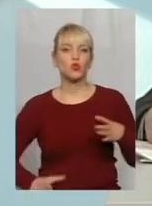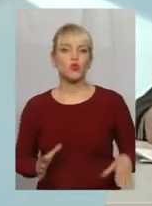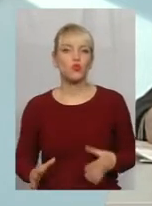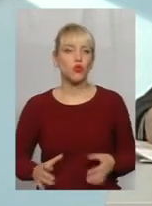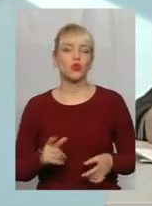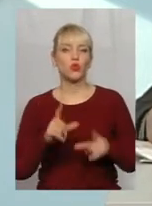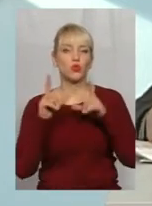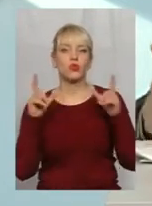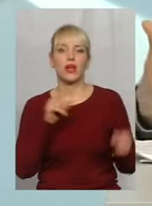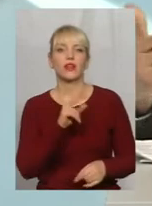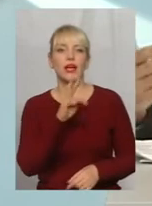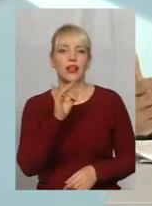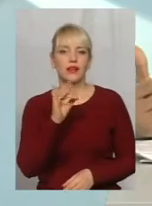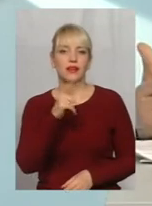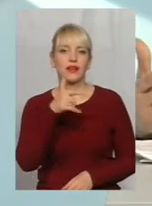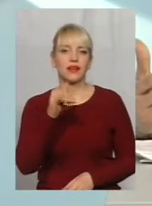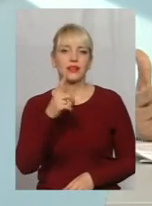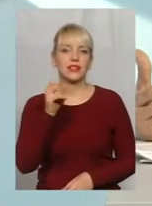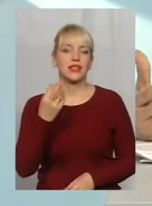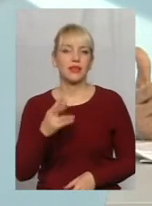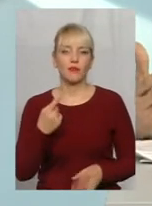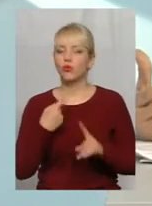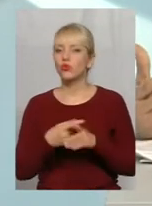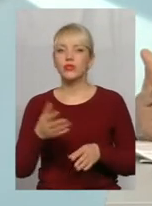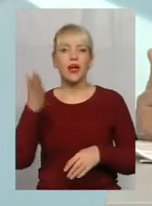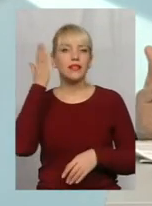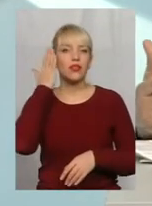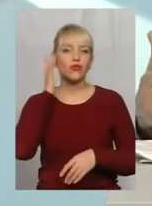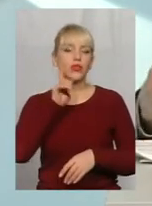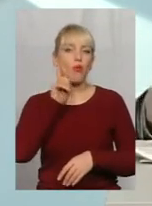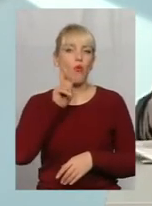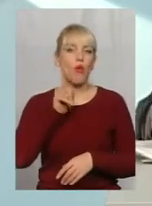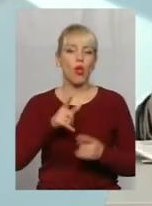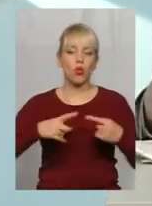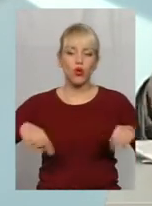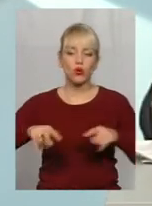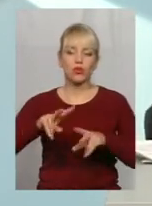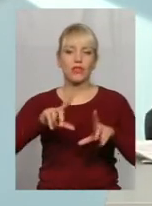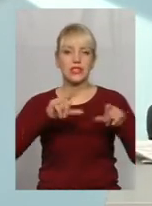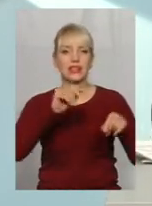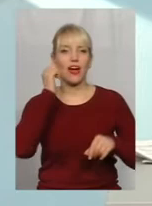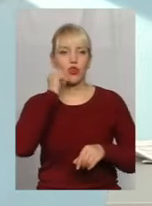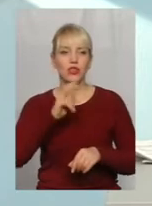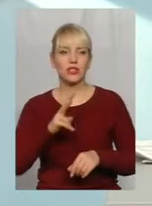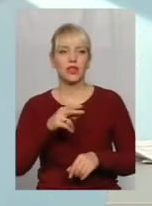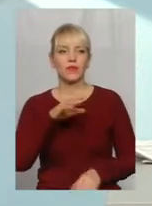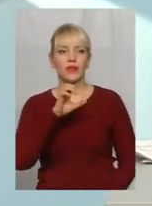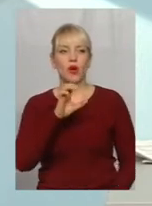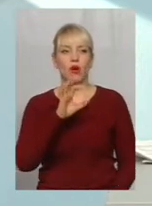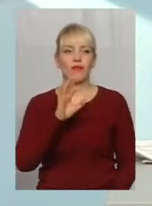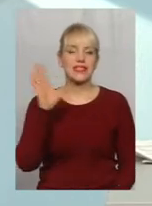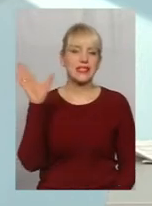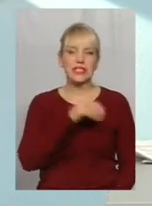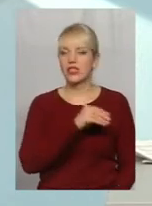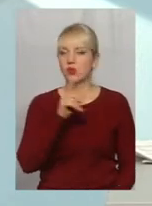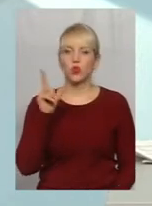Киргизію виїжджають. Плюс, наприклад, талановита молодь, виїжджає Старокостянтинова легка атлетика, майже вся в Київ,